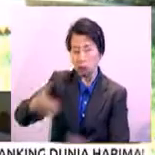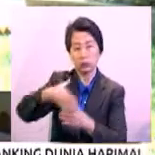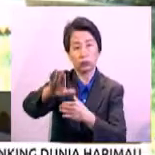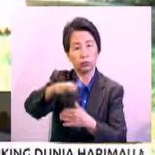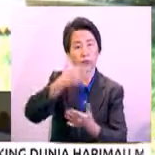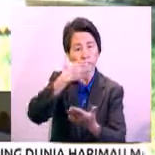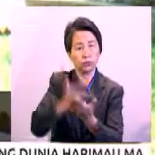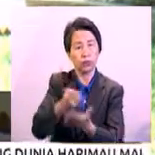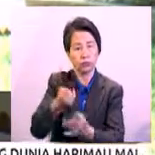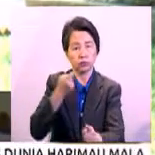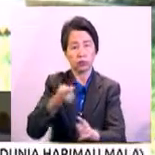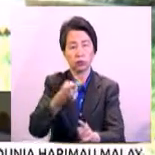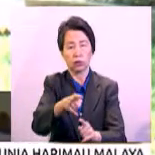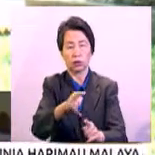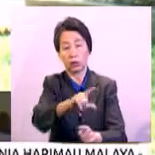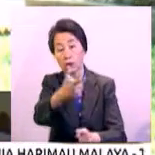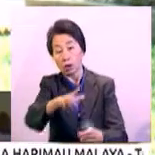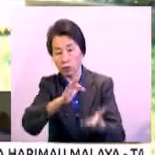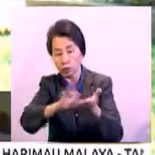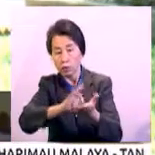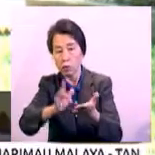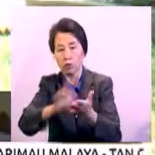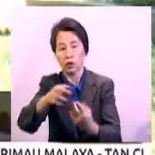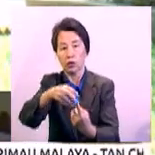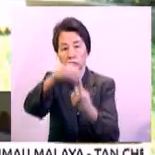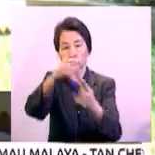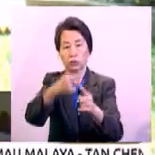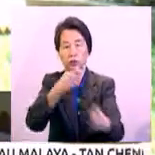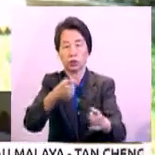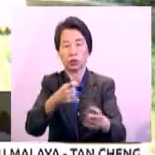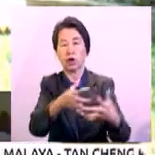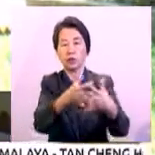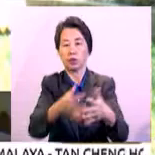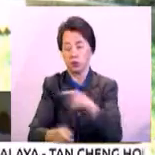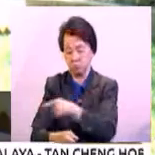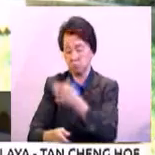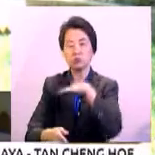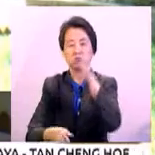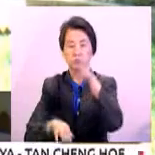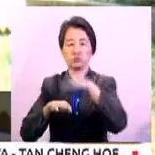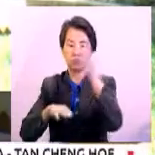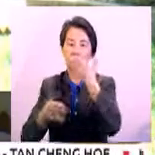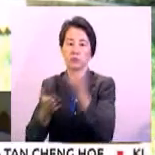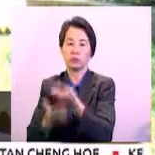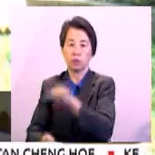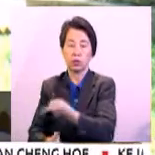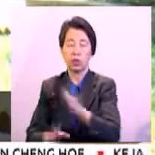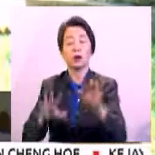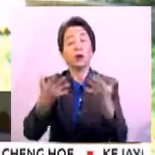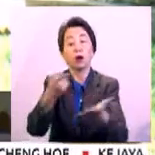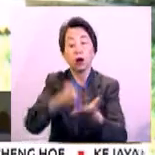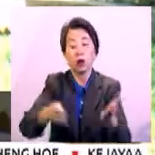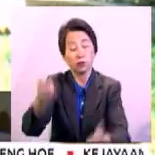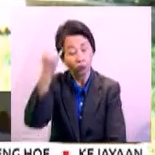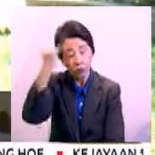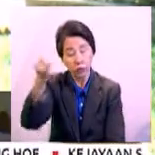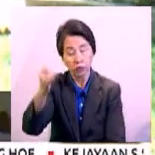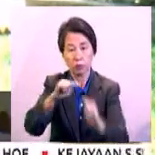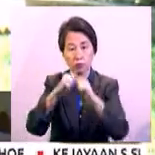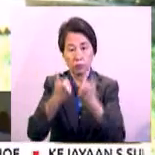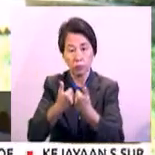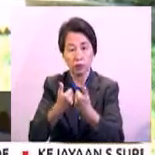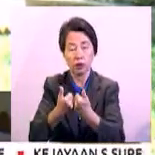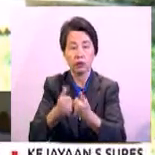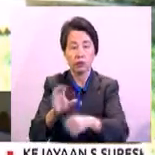baik berbanding telefon bimbit lain terutamanya dari Amerika Syarikat. Apakah pandangan Persatuan Industri